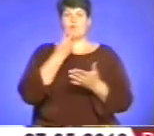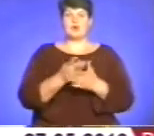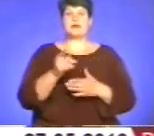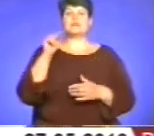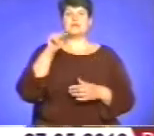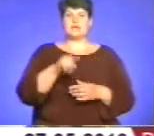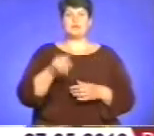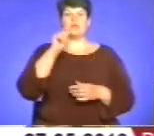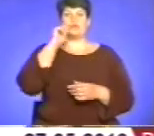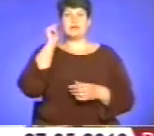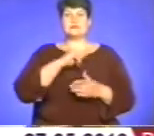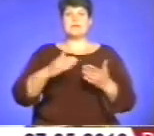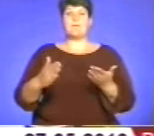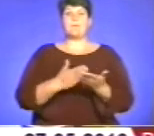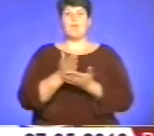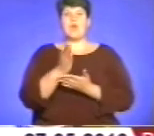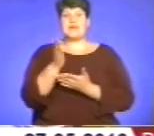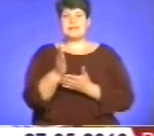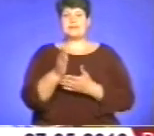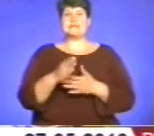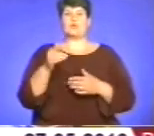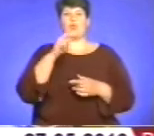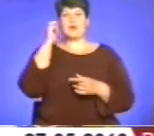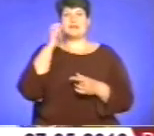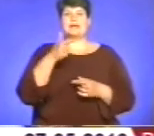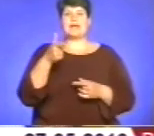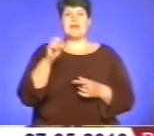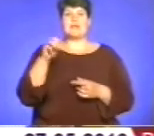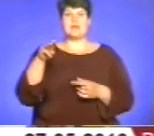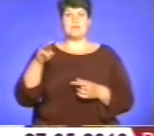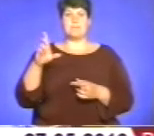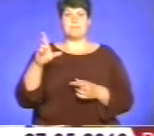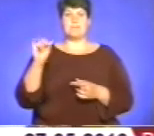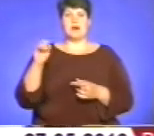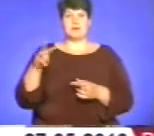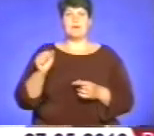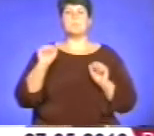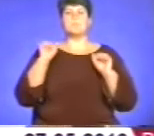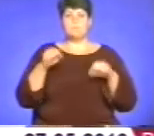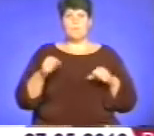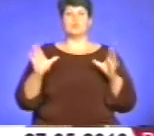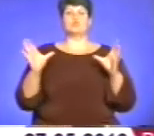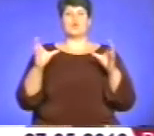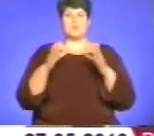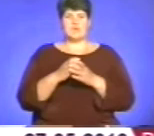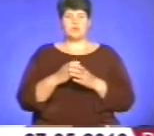в українській політиці і українські гетьмани можуть об'єднуватися, можуть,